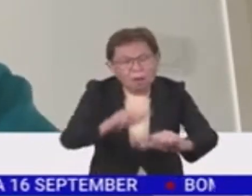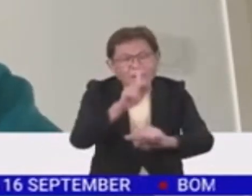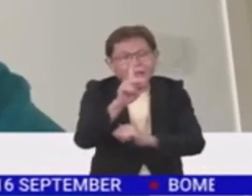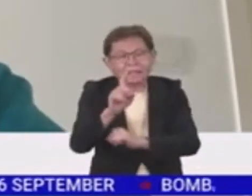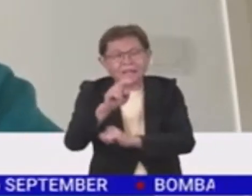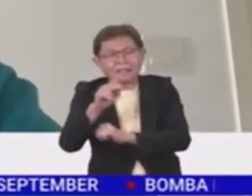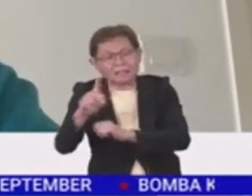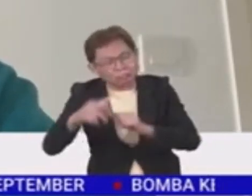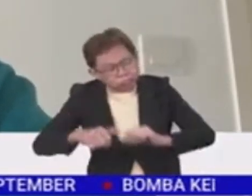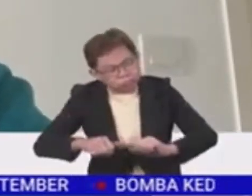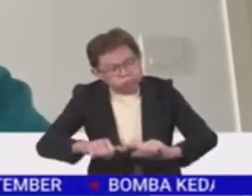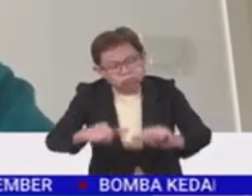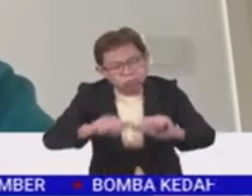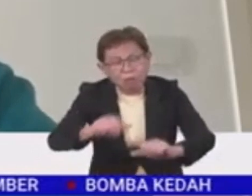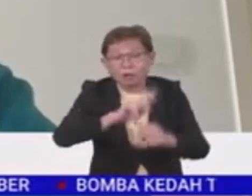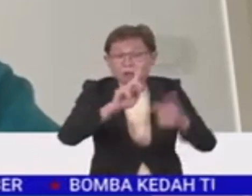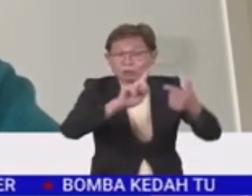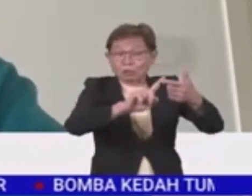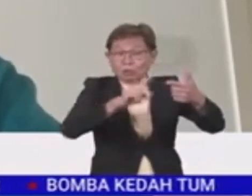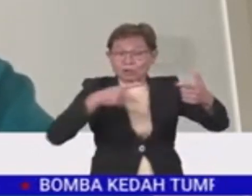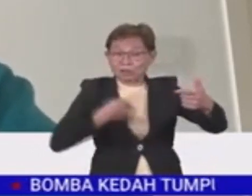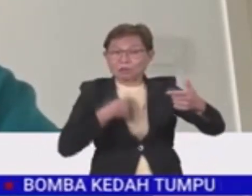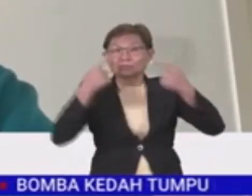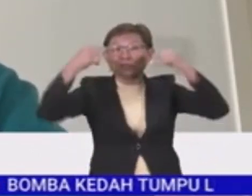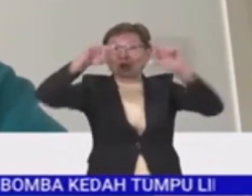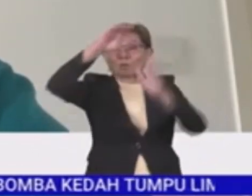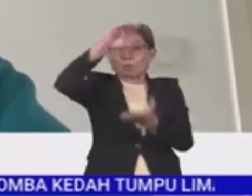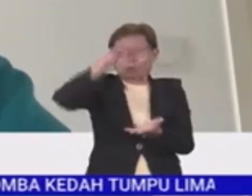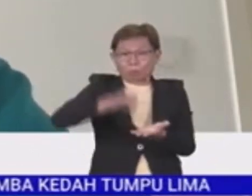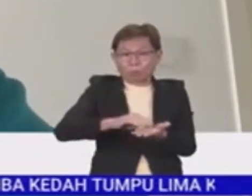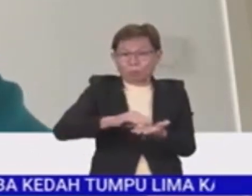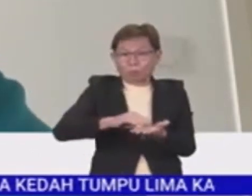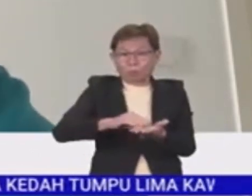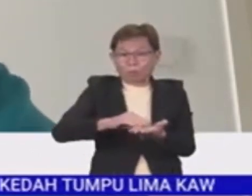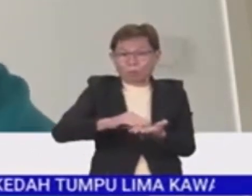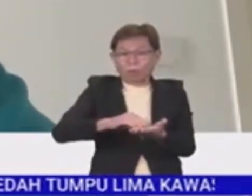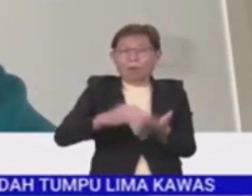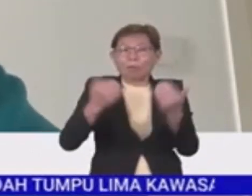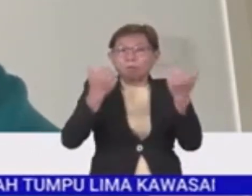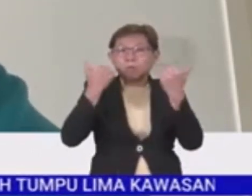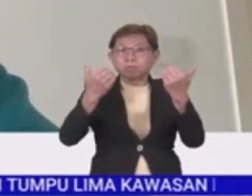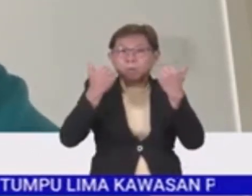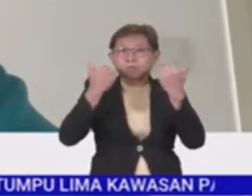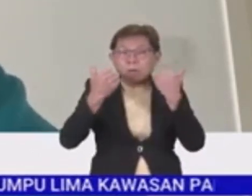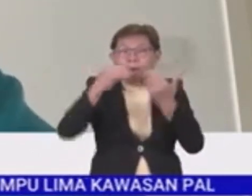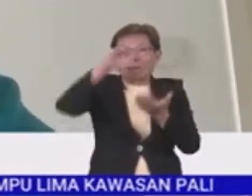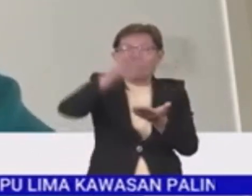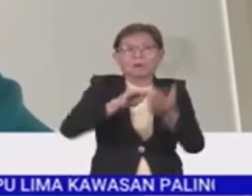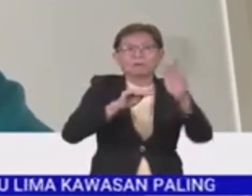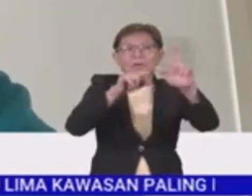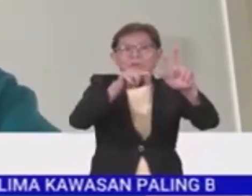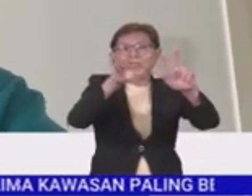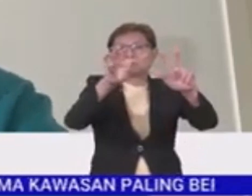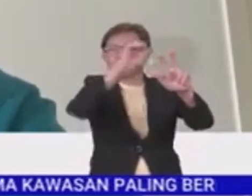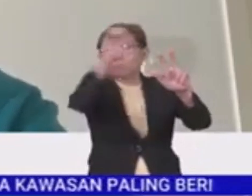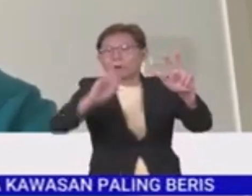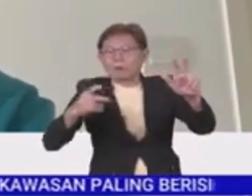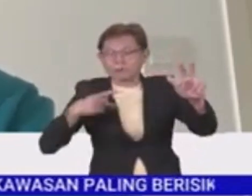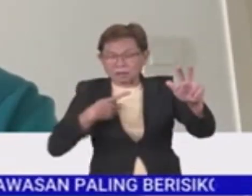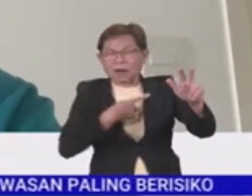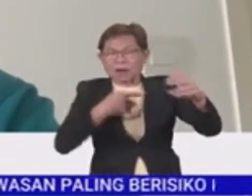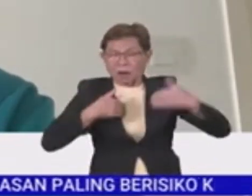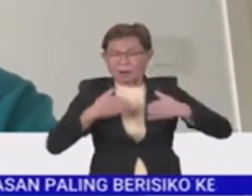Keduanya apabila kita juga berjaya mengurangkan kadar pengangguran pada 39% di mana kita